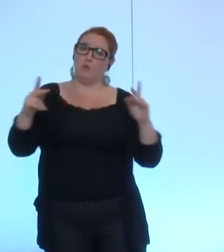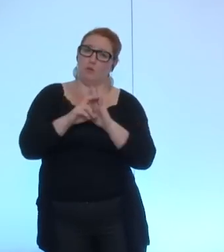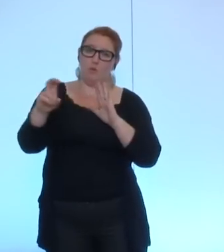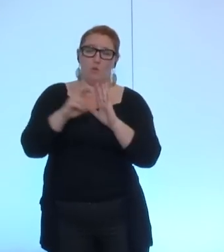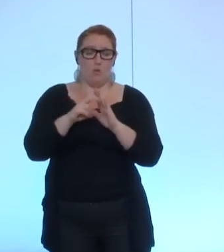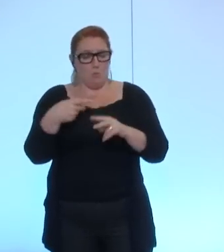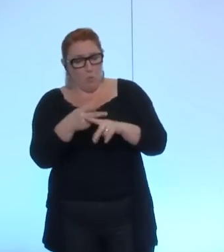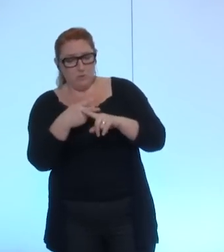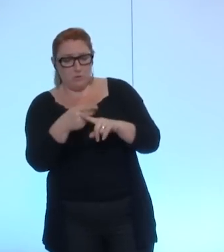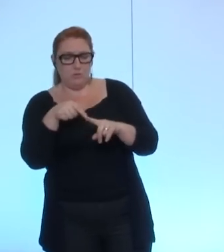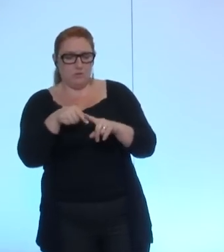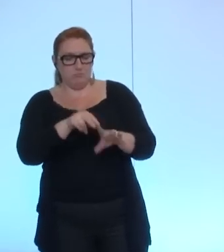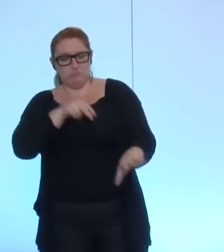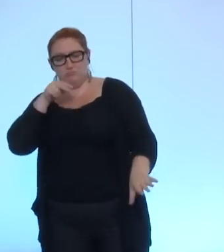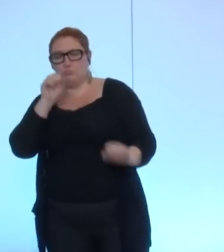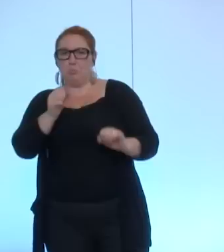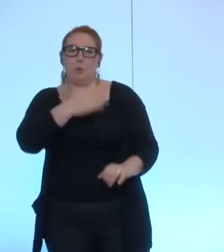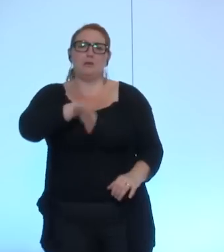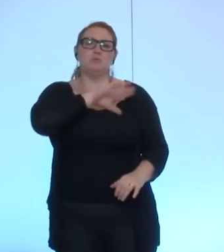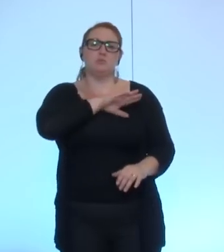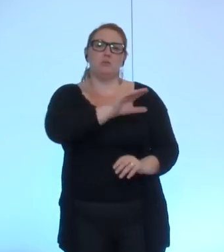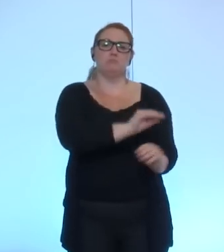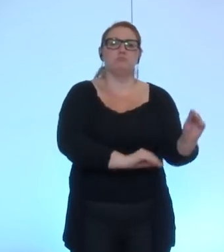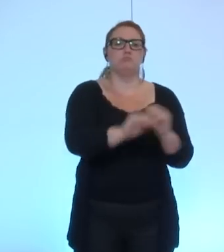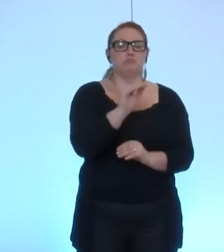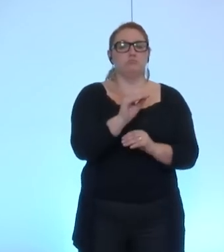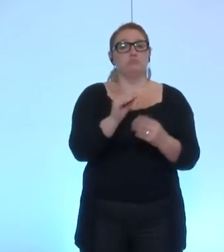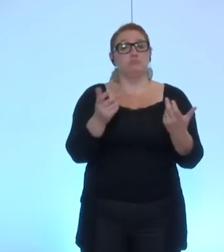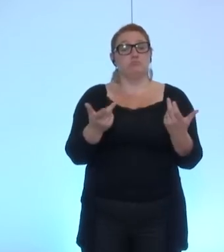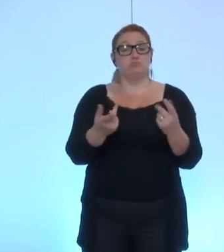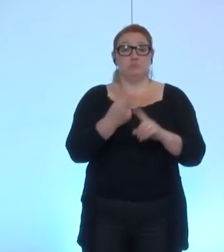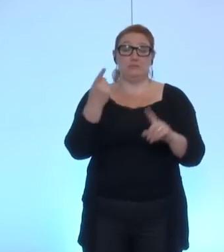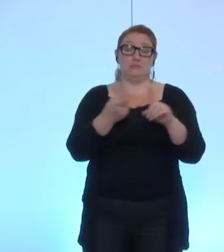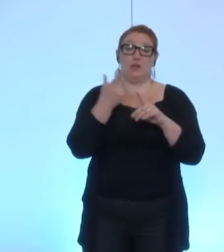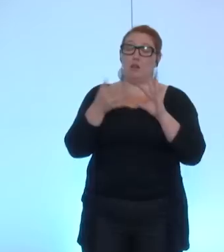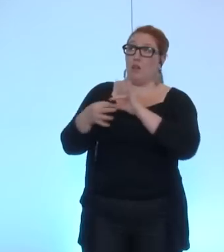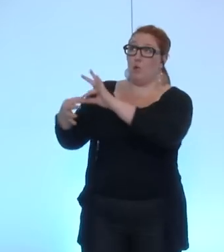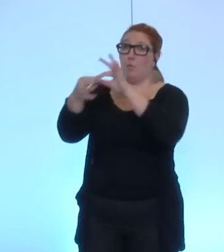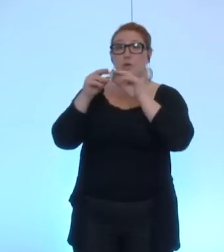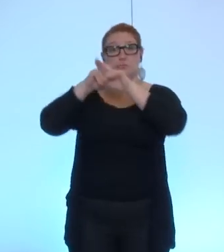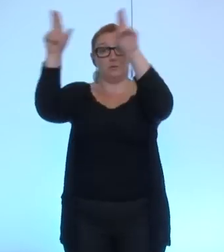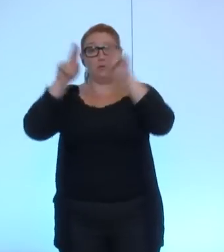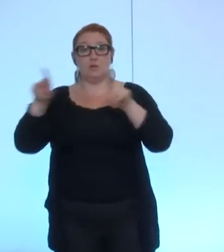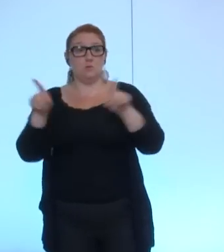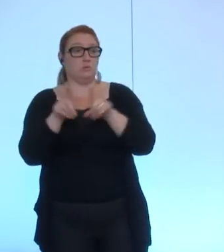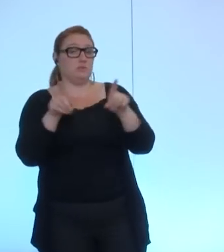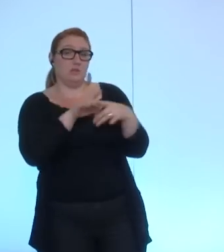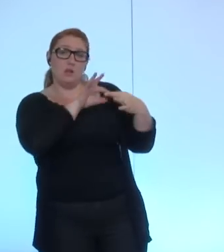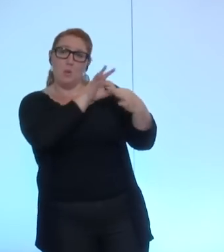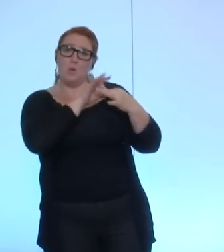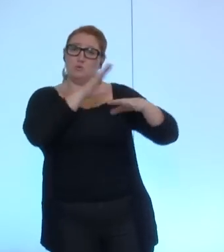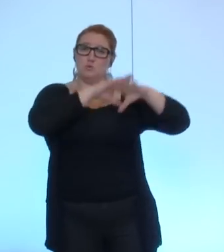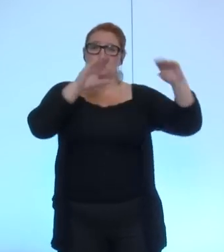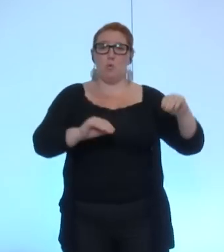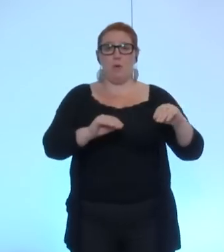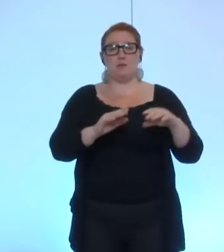en particulier la coopération internationale et les relations qu'elle entretient sur place au Proche-Orient afin d'encourager toutes